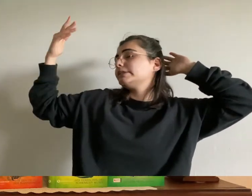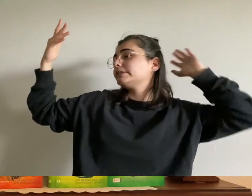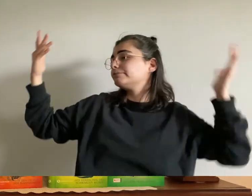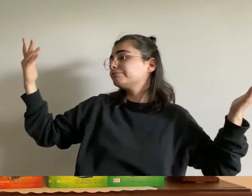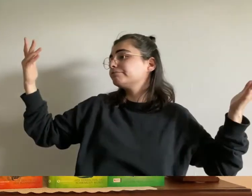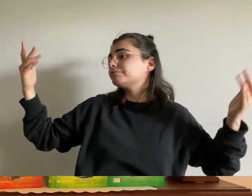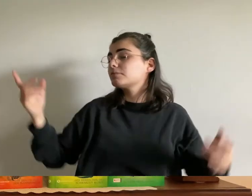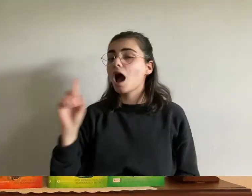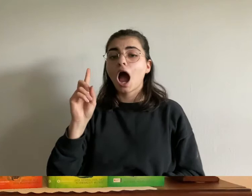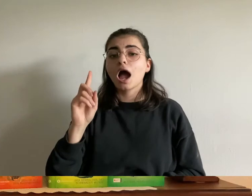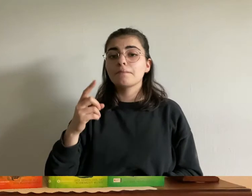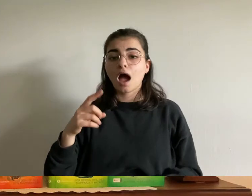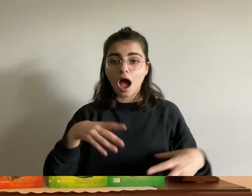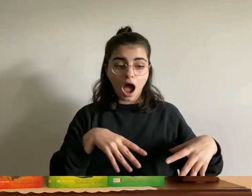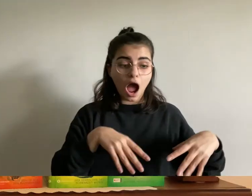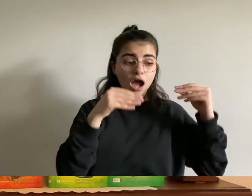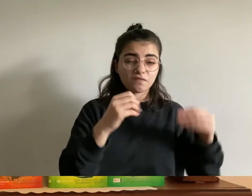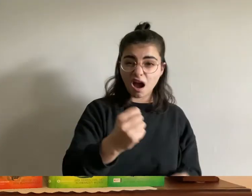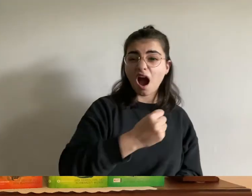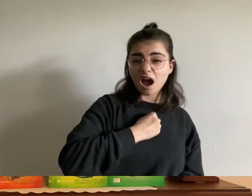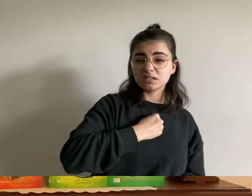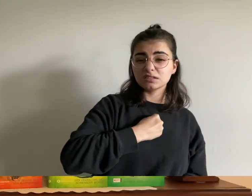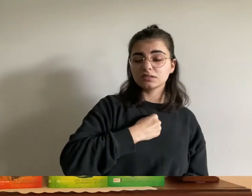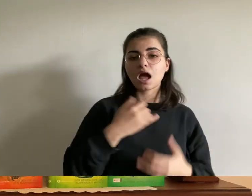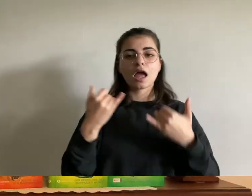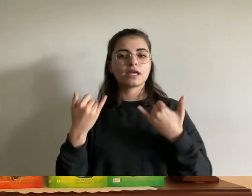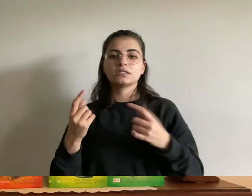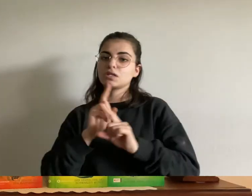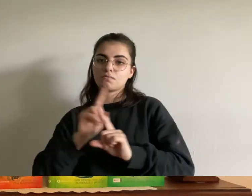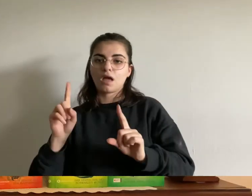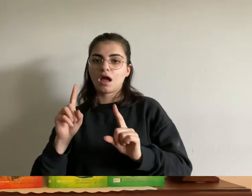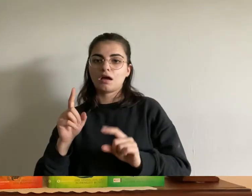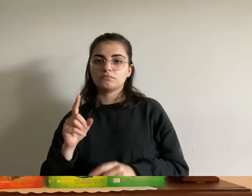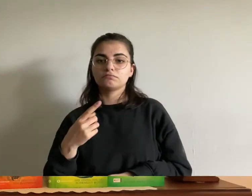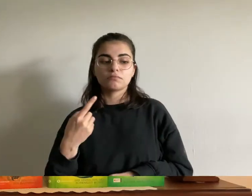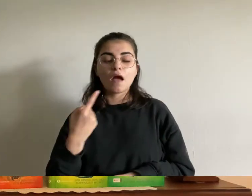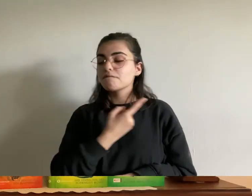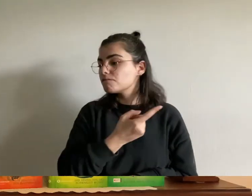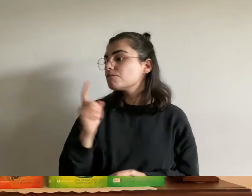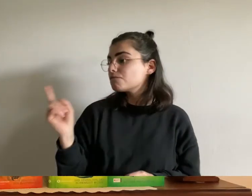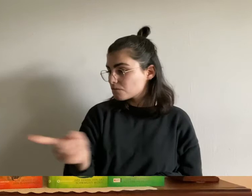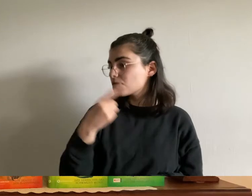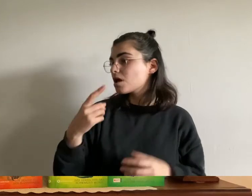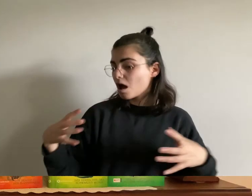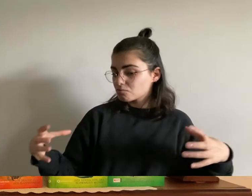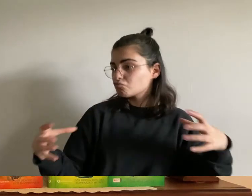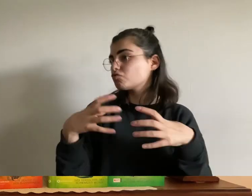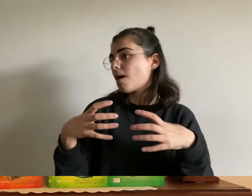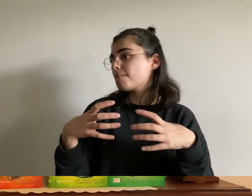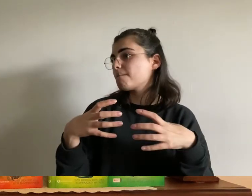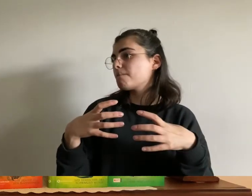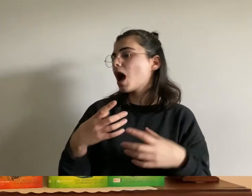nicht mehr so viel angst wie am anfang sagte er wenn wir zusammenhalten dann werden wir jede bestie besiegen die wohlfahrt uns noch schickt